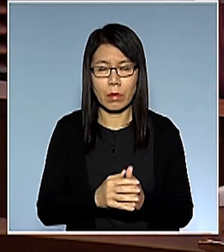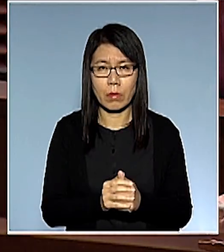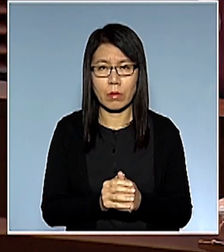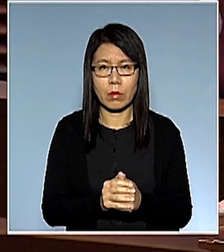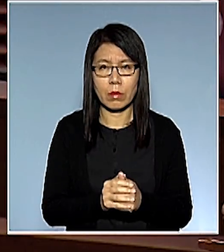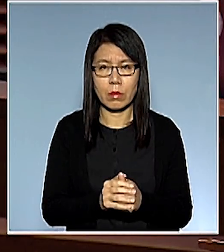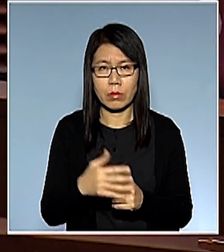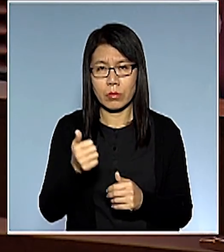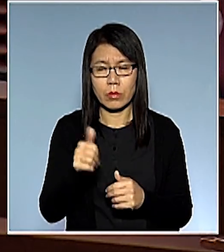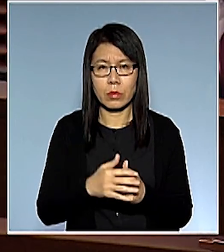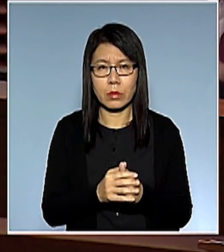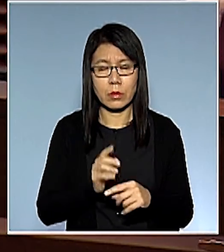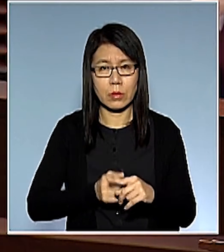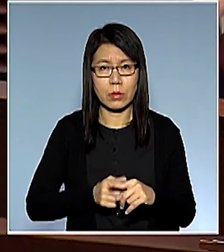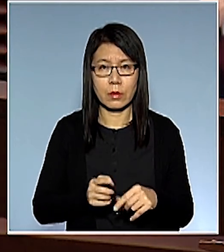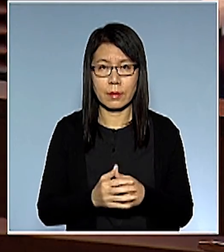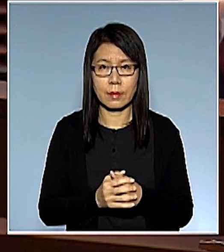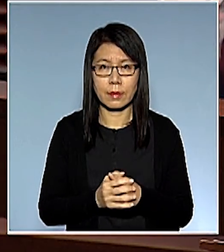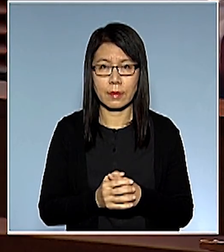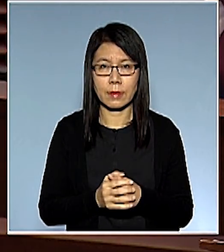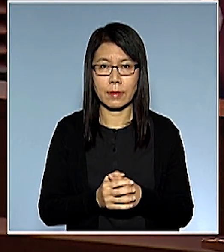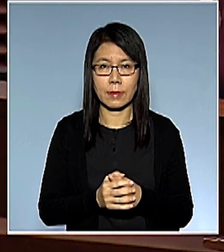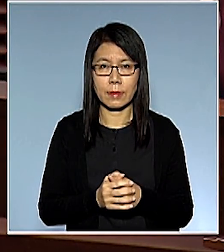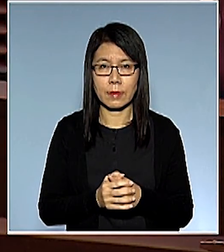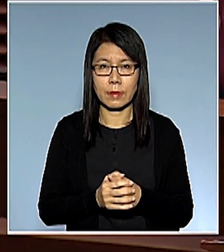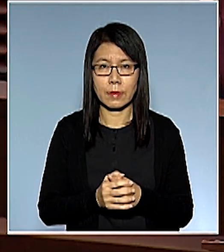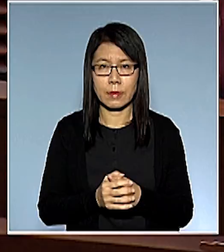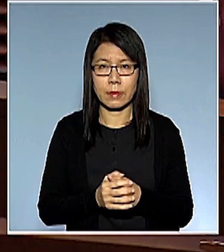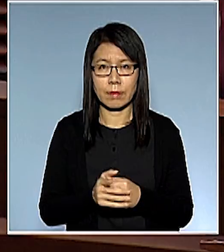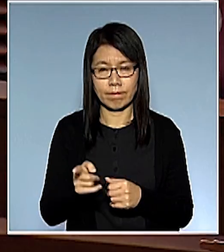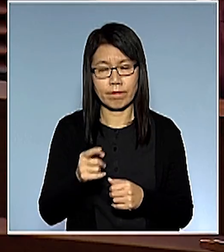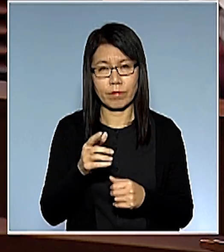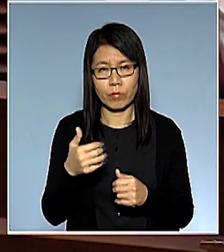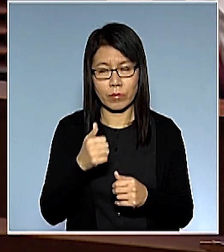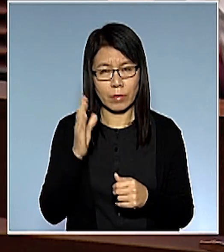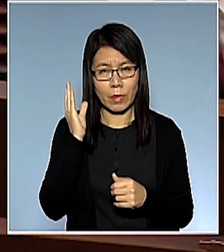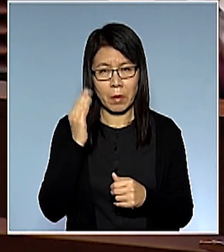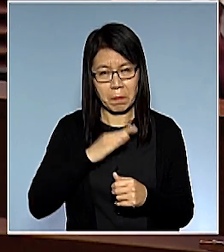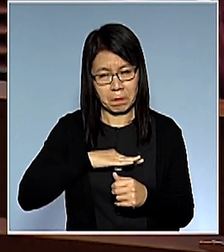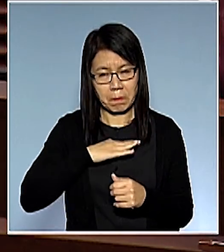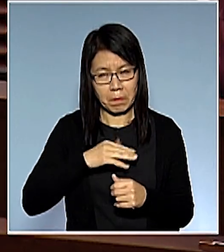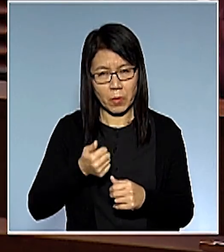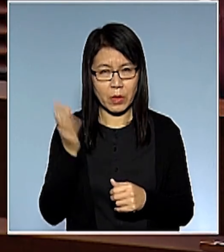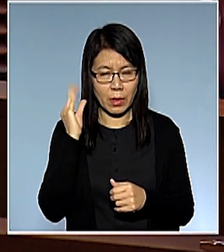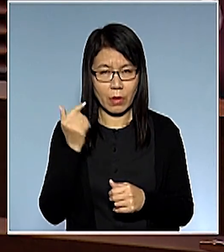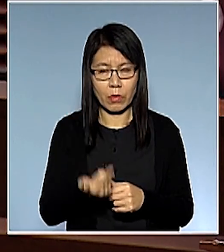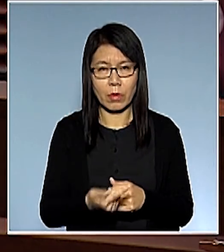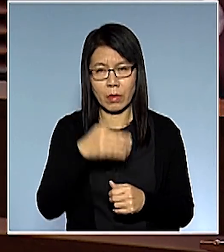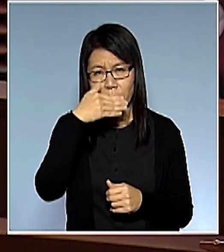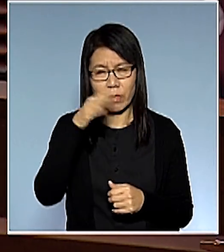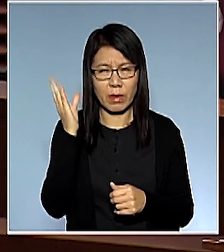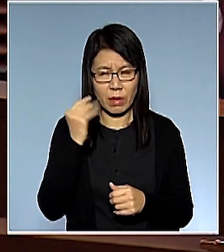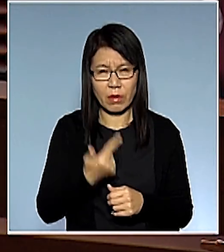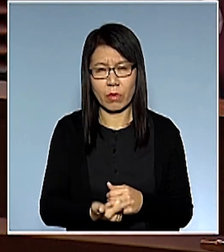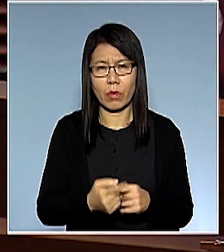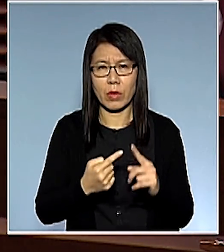主席 我的確是我們有耐性喜歡聽人講話的人不過有時候聽到廢話多真的令到